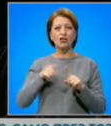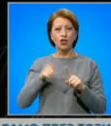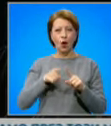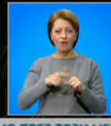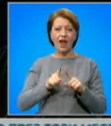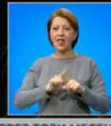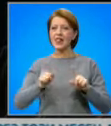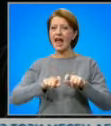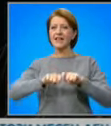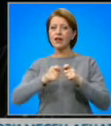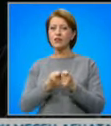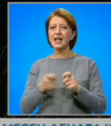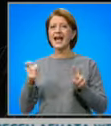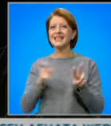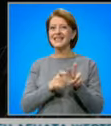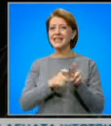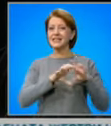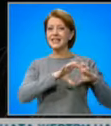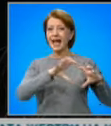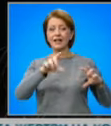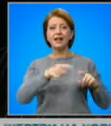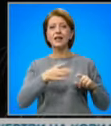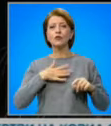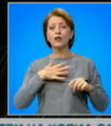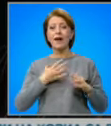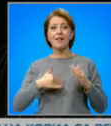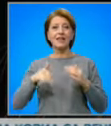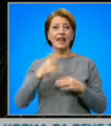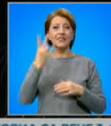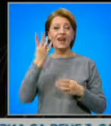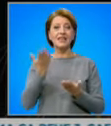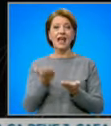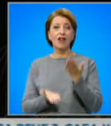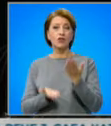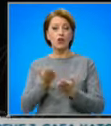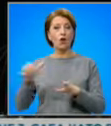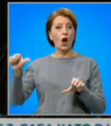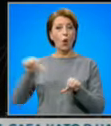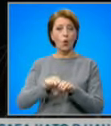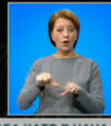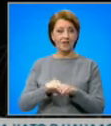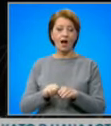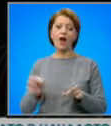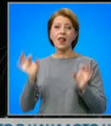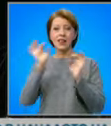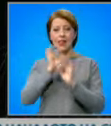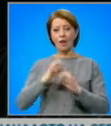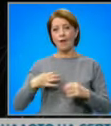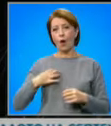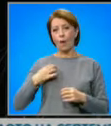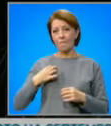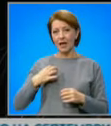на цистерните, където пък има над 20 тона гориво. Това означава, че за момента няма опасност от екологична катастрофа.